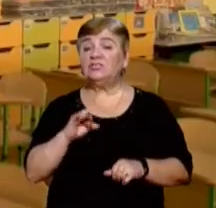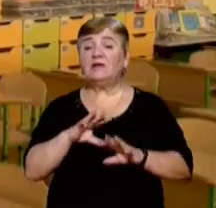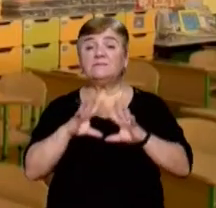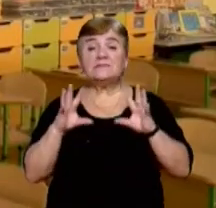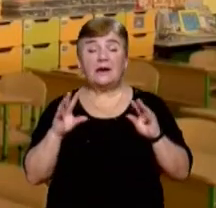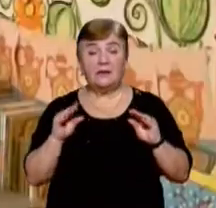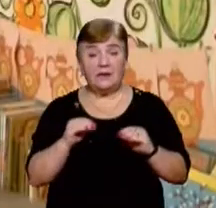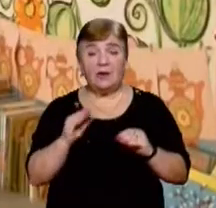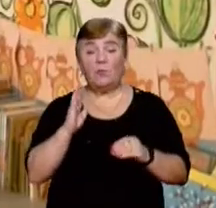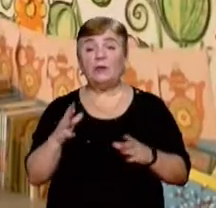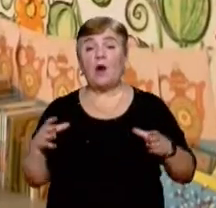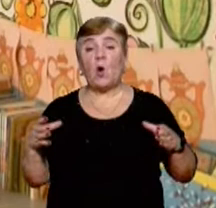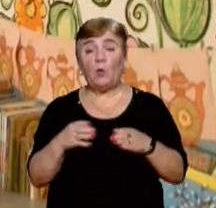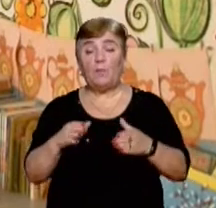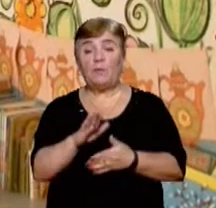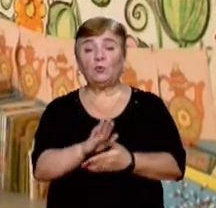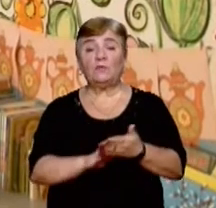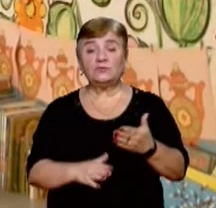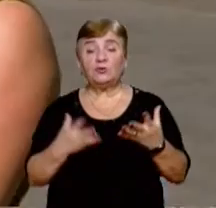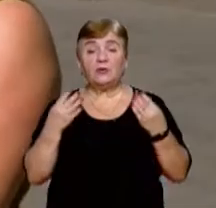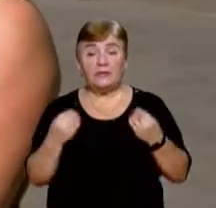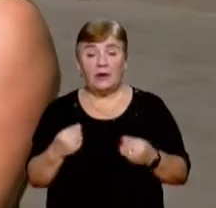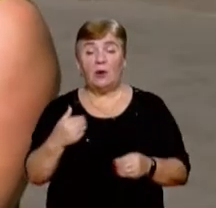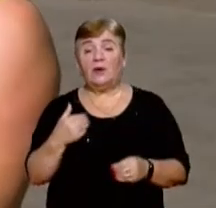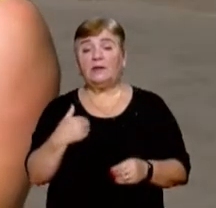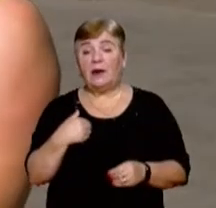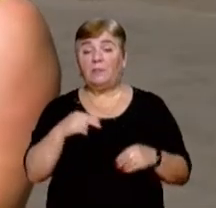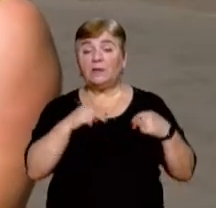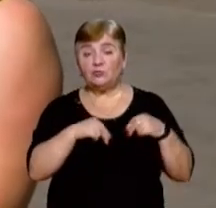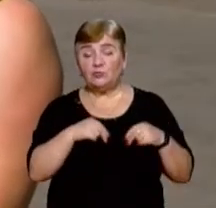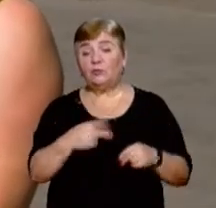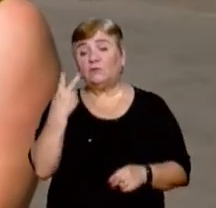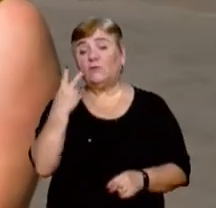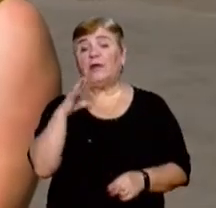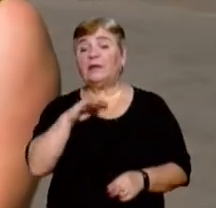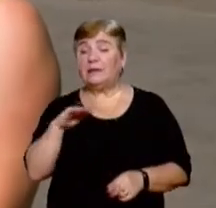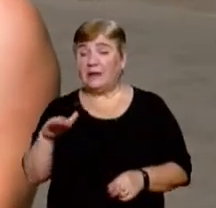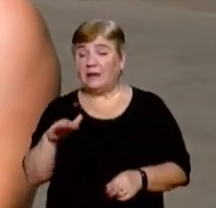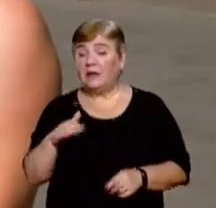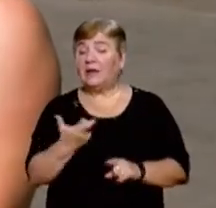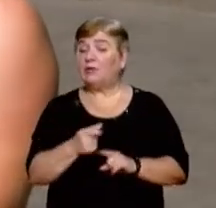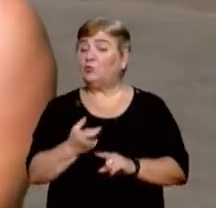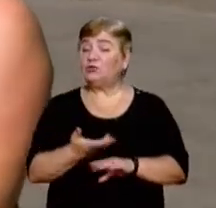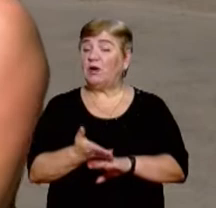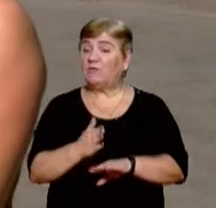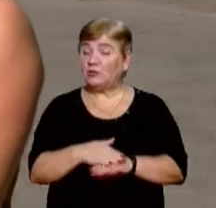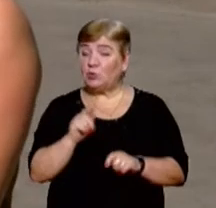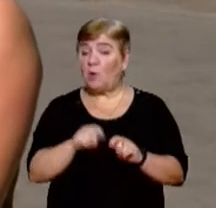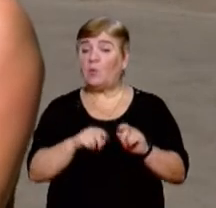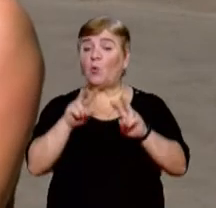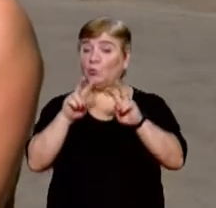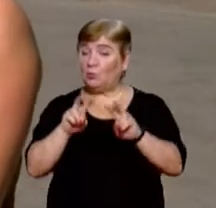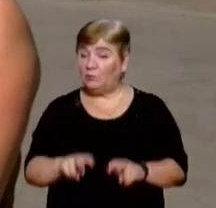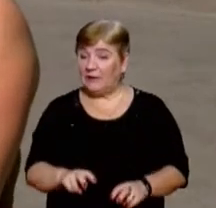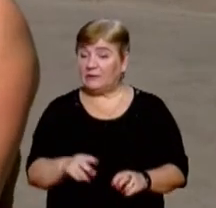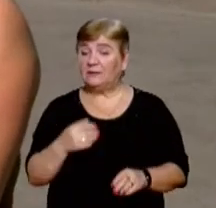група продовженого дня. Я працюю, чи мама теж, і в мене двоє дітей. Досить важко це проконтролювати. І додому дитину саму